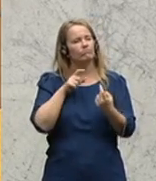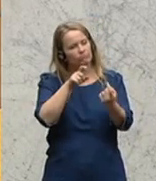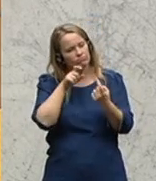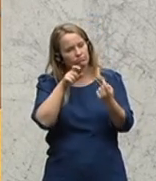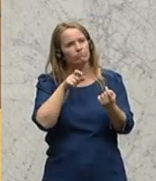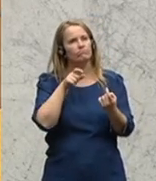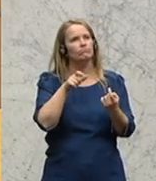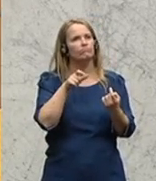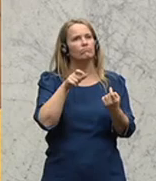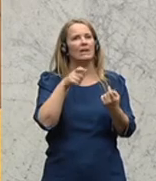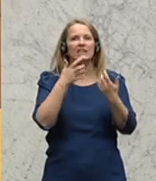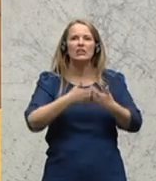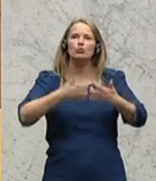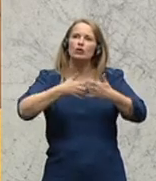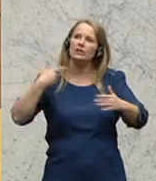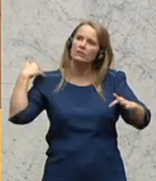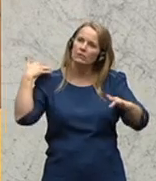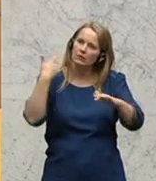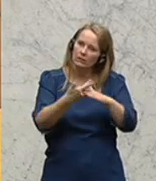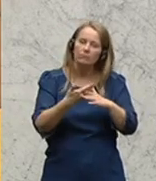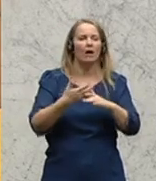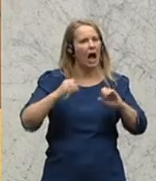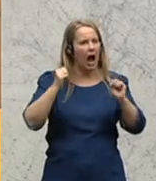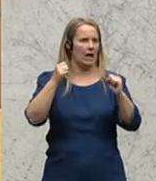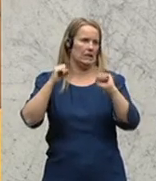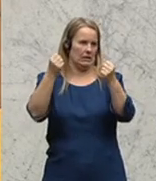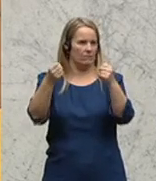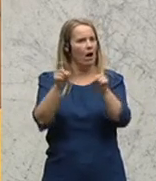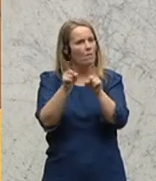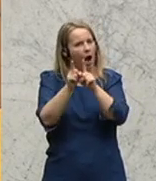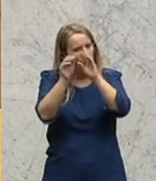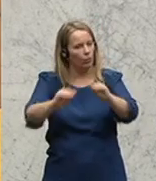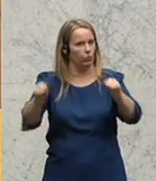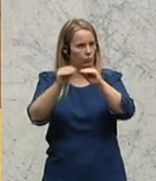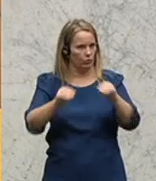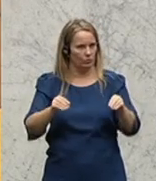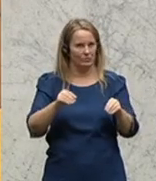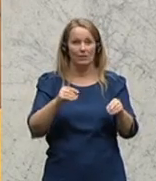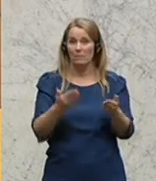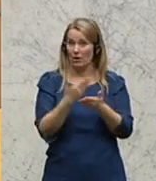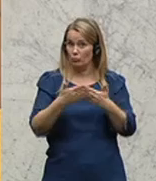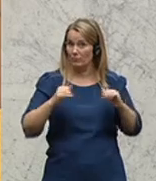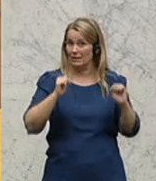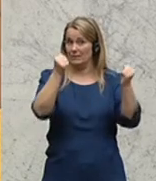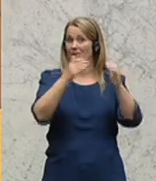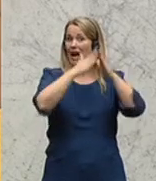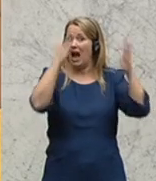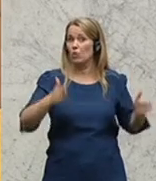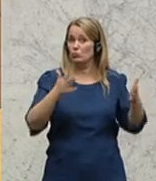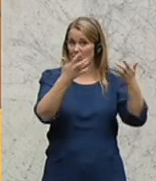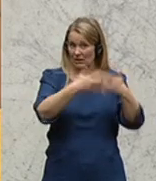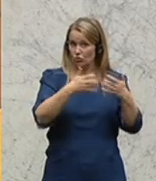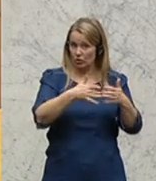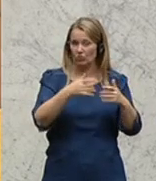Geschichte aktiv stattfindet und vermittelt wird. Eine Initiative ist hier das Haus der Geschichte und ich glaube,